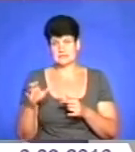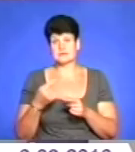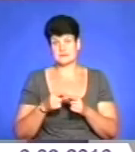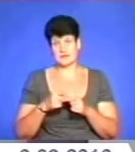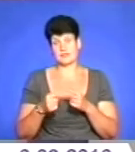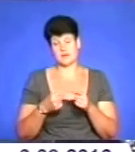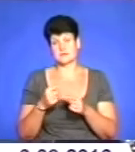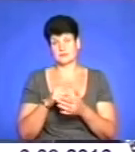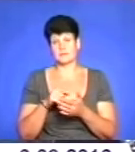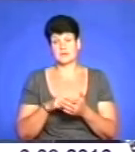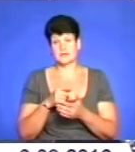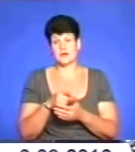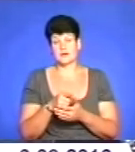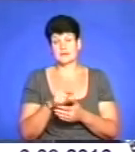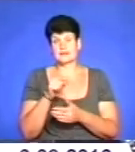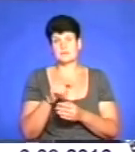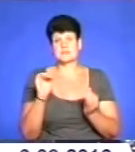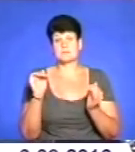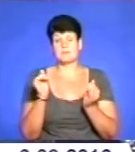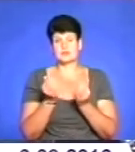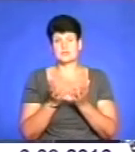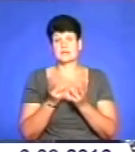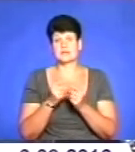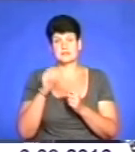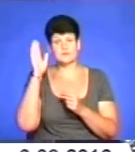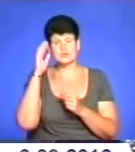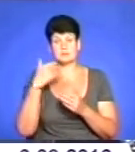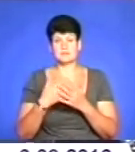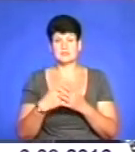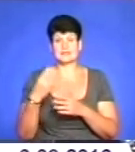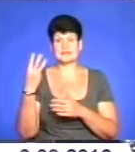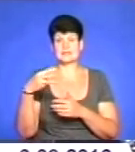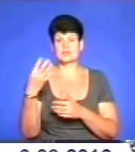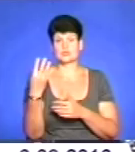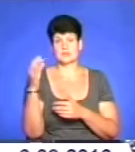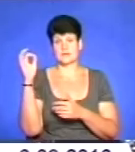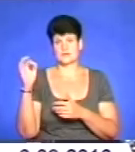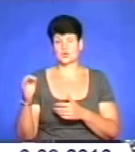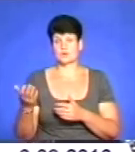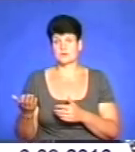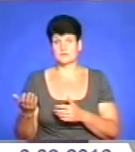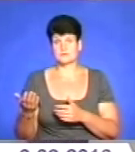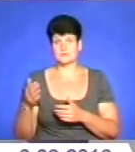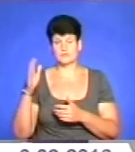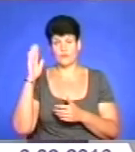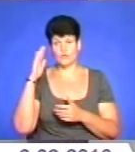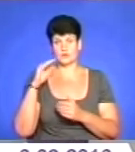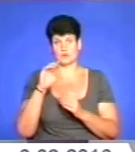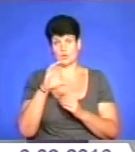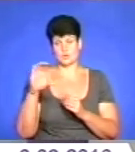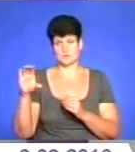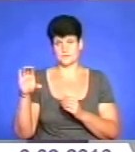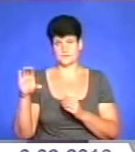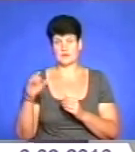питань. То там зменшилася кількість води десь приблизно на 34 відсотки в водних горизонтах і поверхневих.